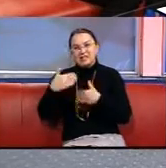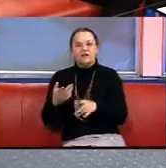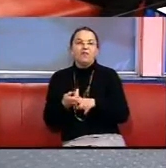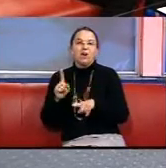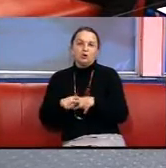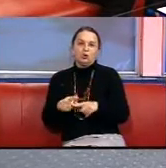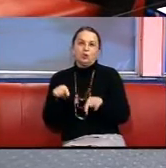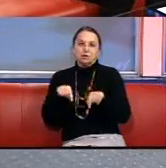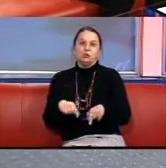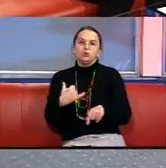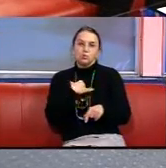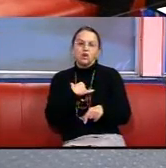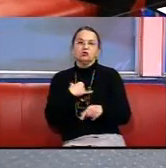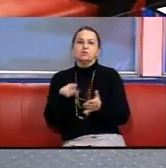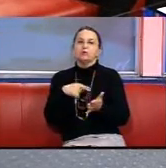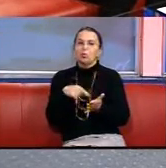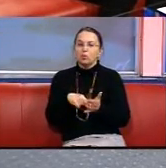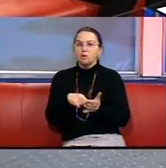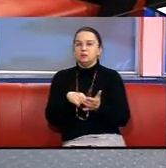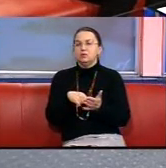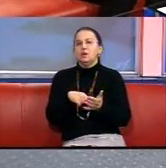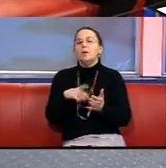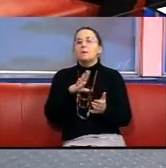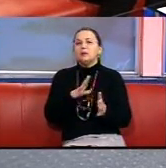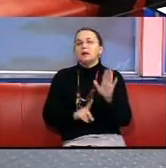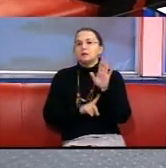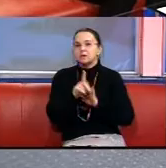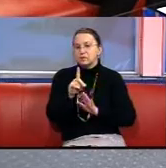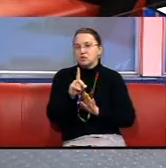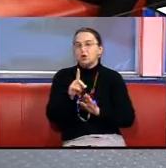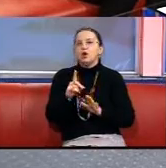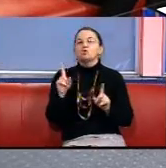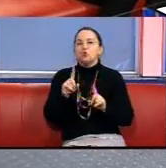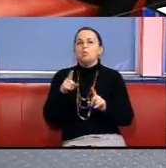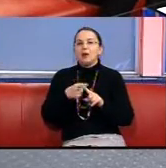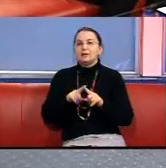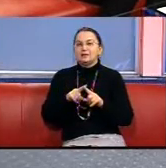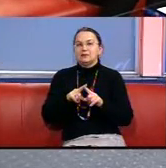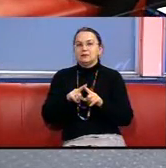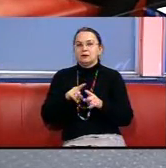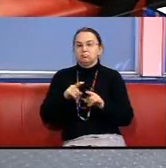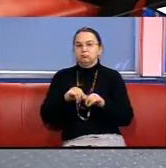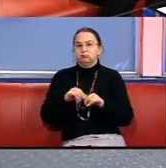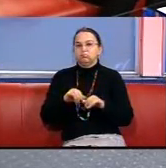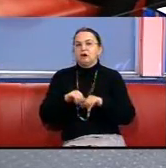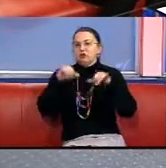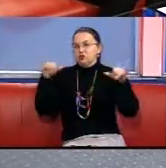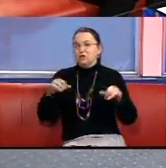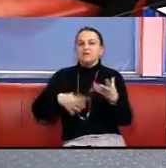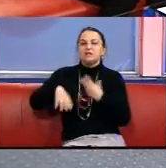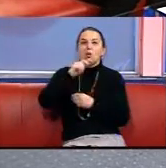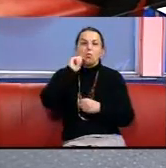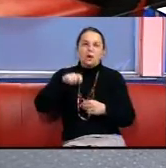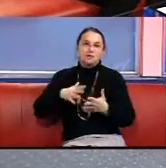яка тут у нас, у нашому місті, Харкові, була започаткована Щоб вона набула всеукраїнського масштабу